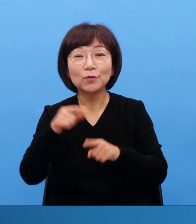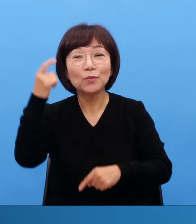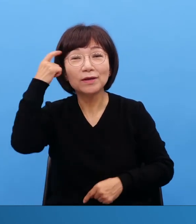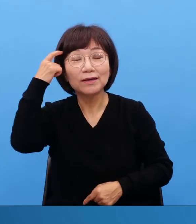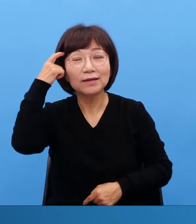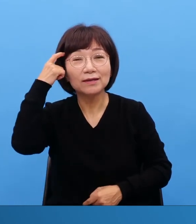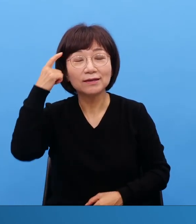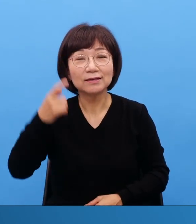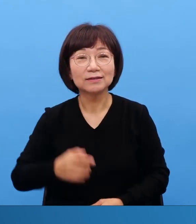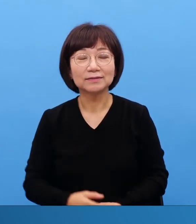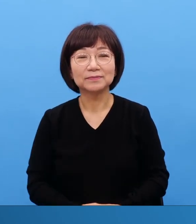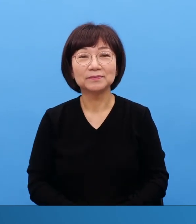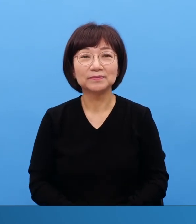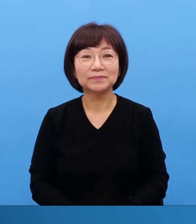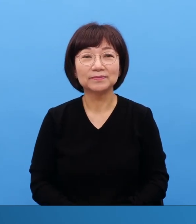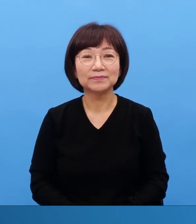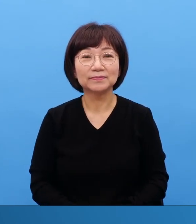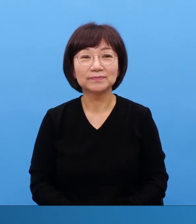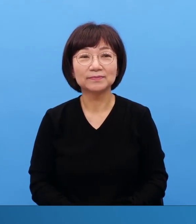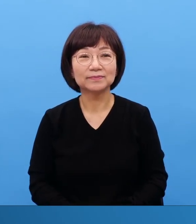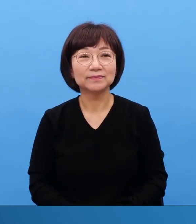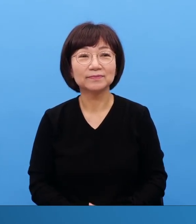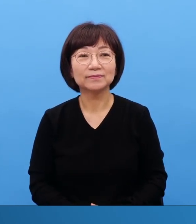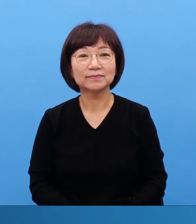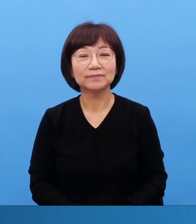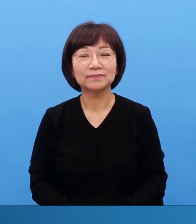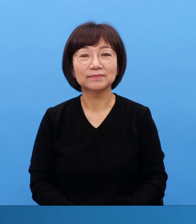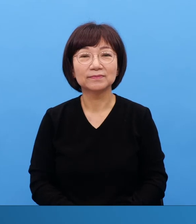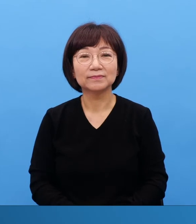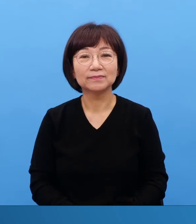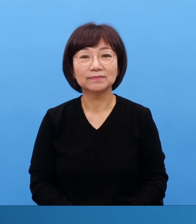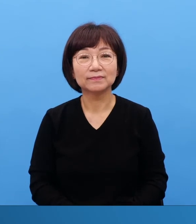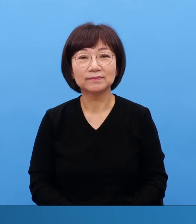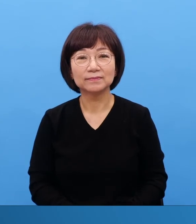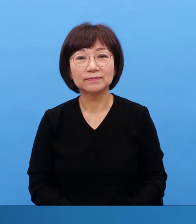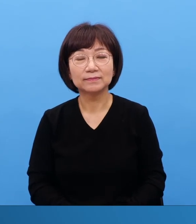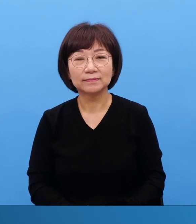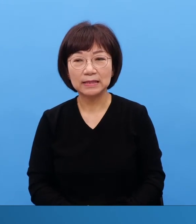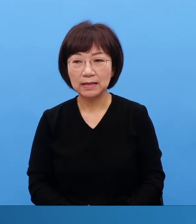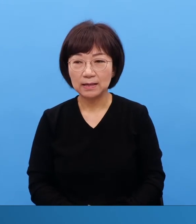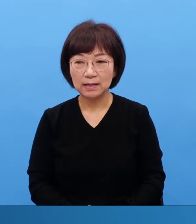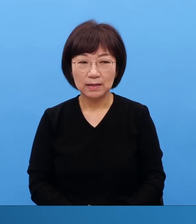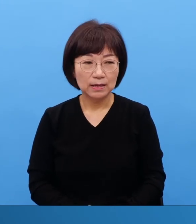뭐를 정말 목사님들, 장로님들 이해해야 됩니다 뭐를 노리면 안 돼요